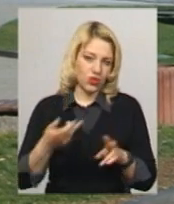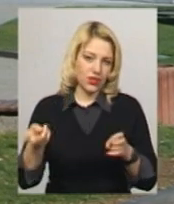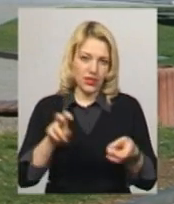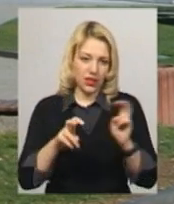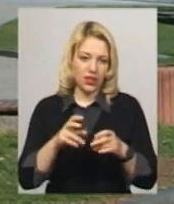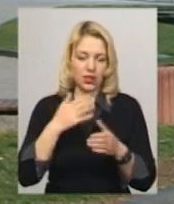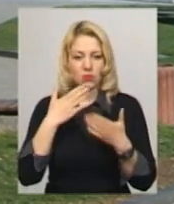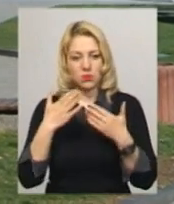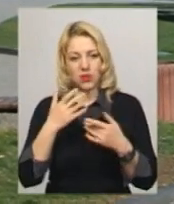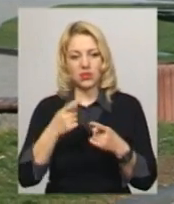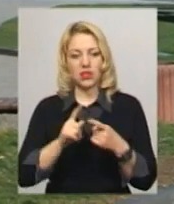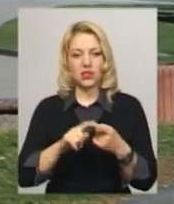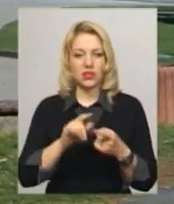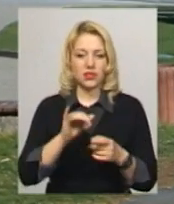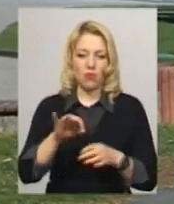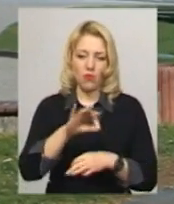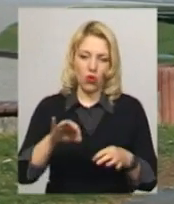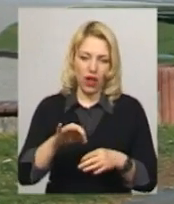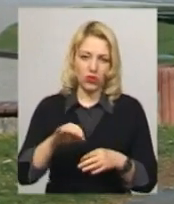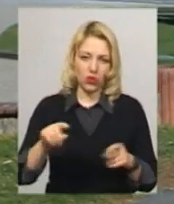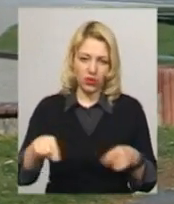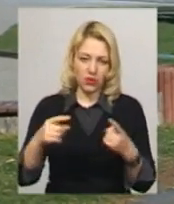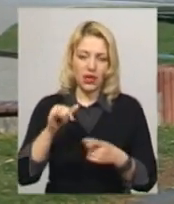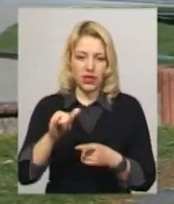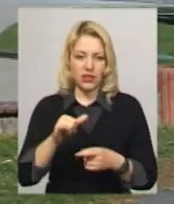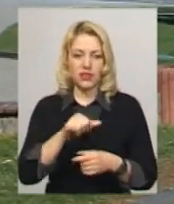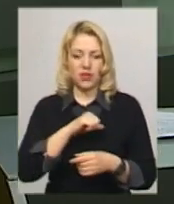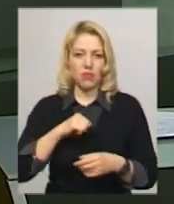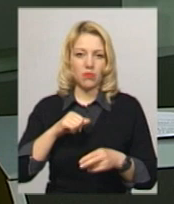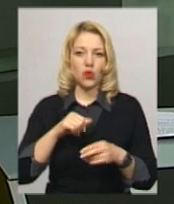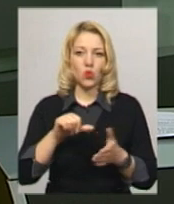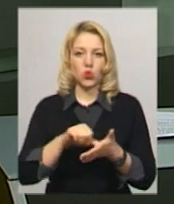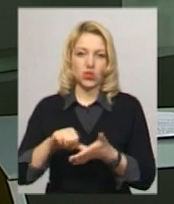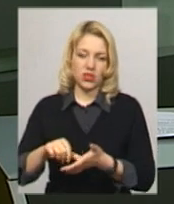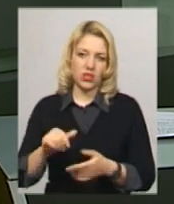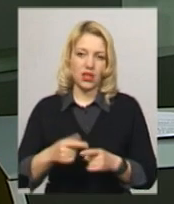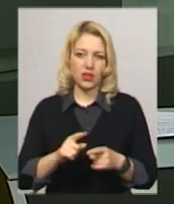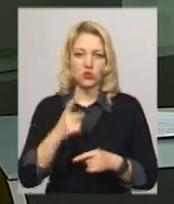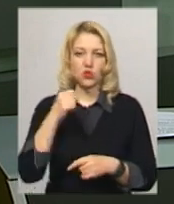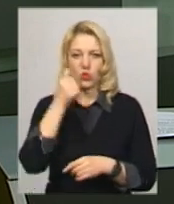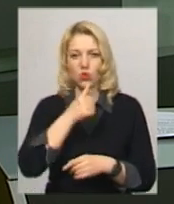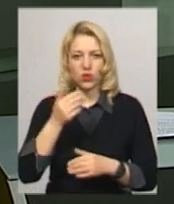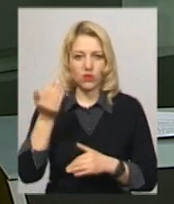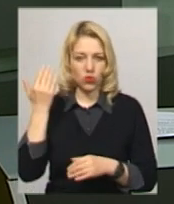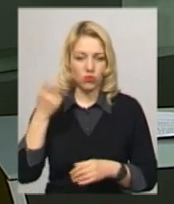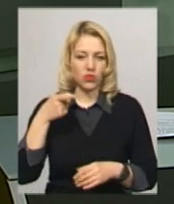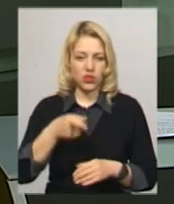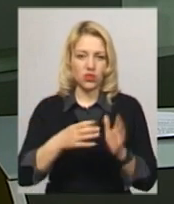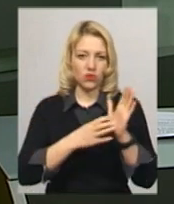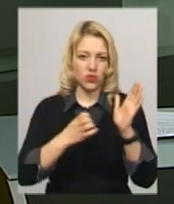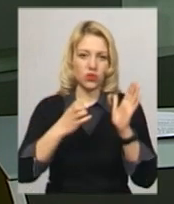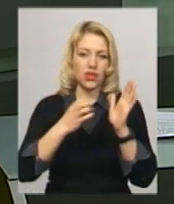як з кураторами проєкту, так і з самими учасниками. 100 років тому в 1919